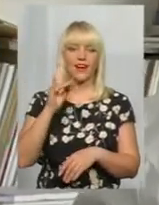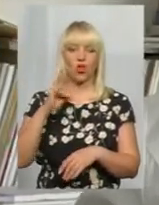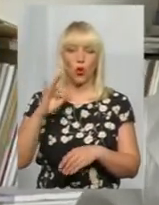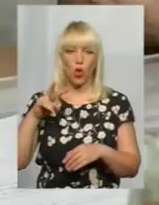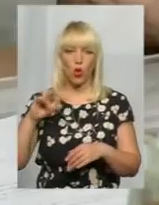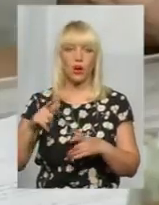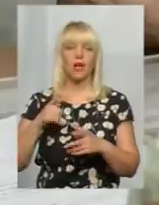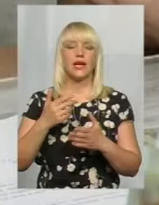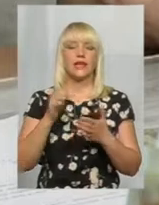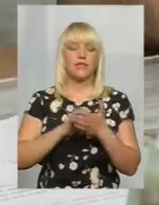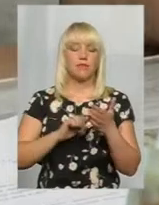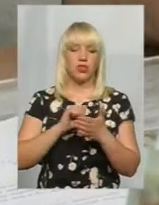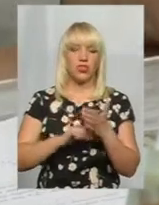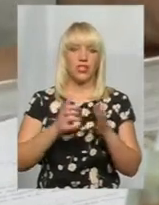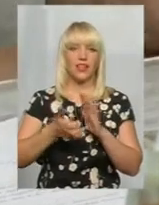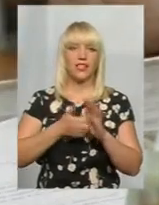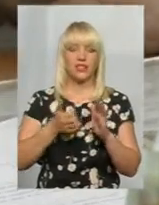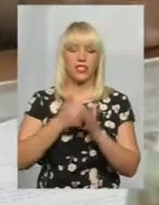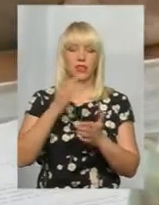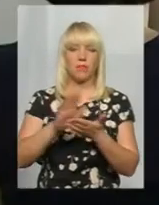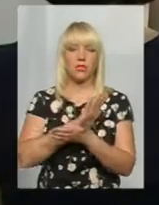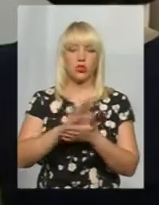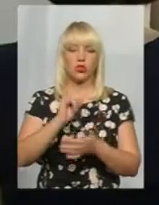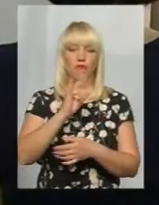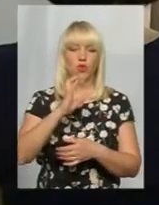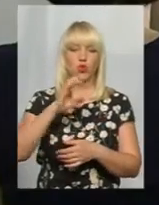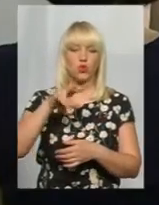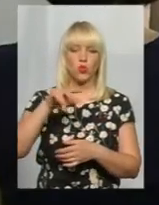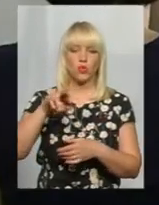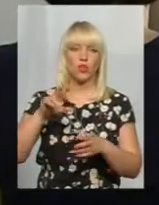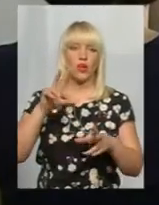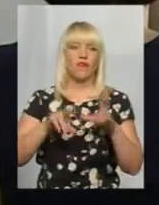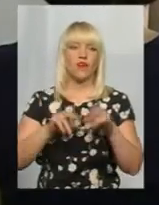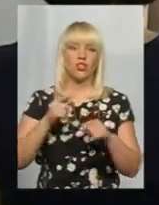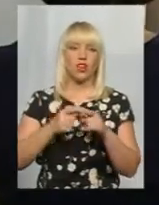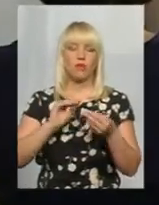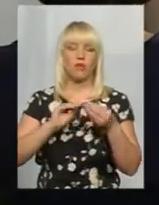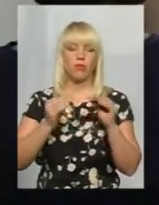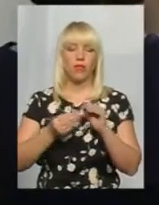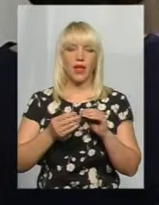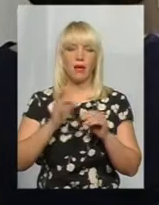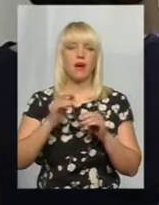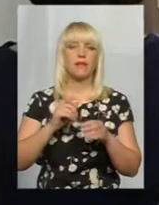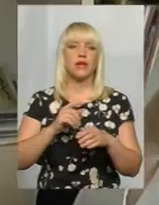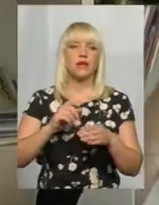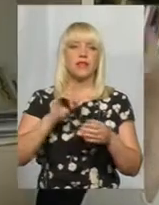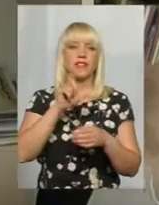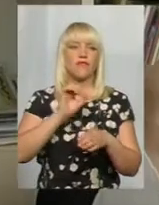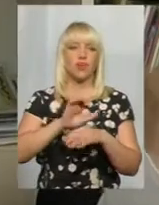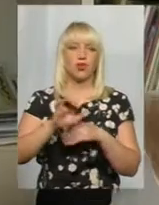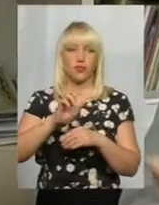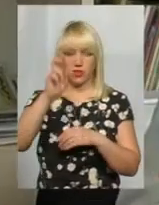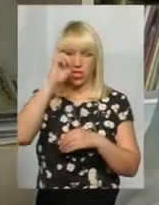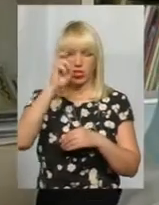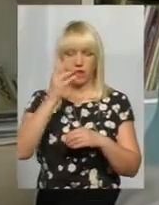причин нестачі безкоштовного інсуліну називає проблеми з його виробництвом у Західній Україні та зміною принципів фінансування. Держава